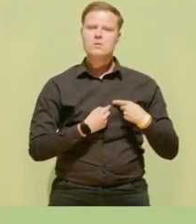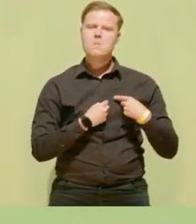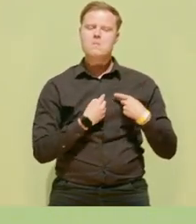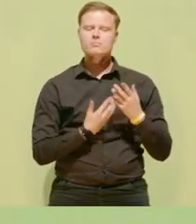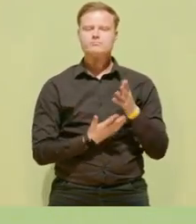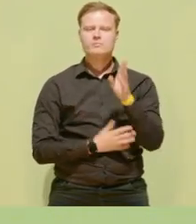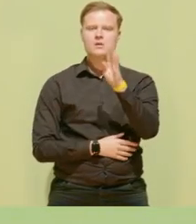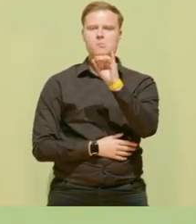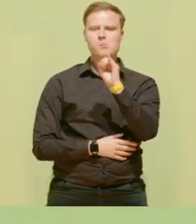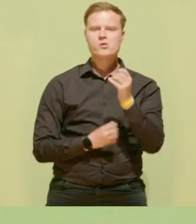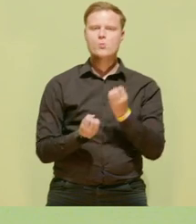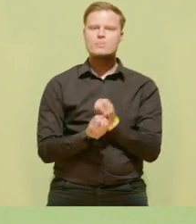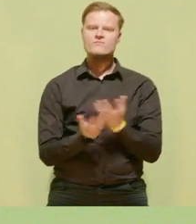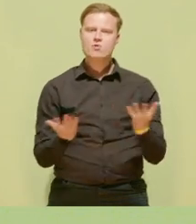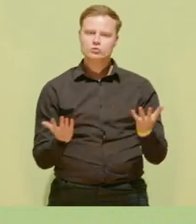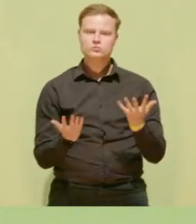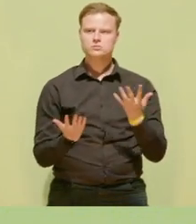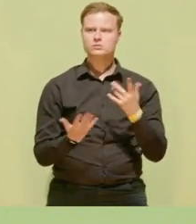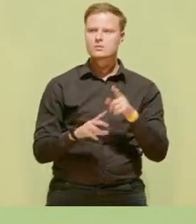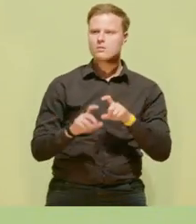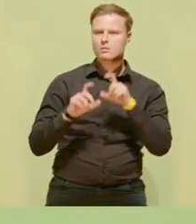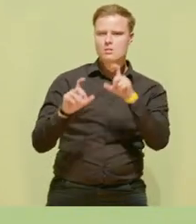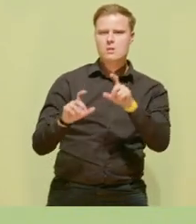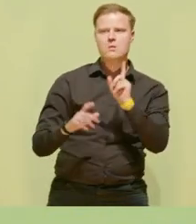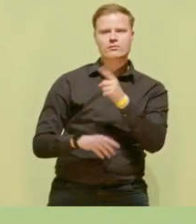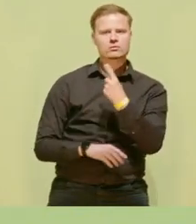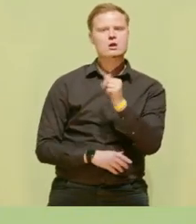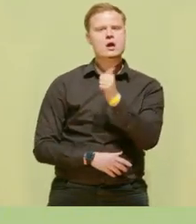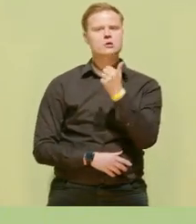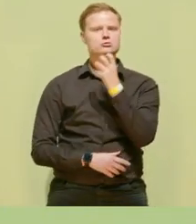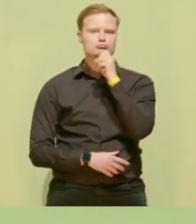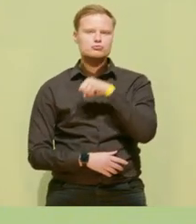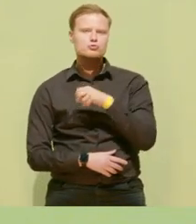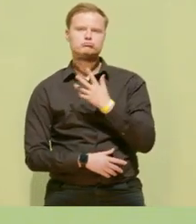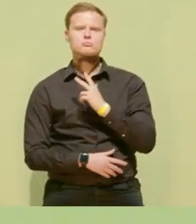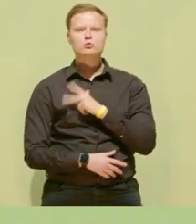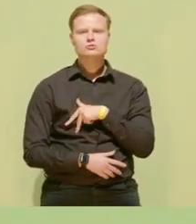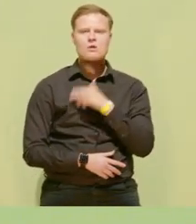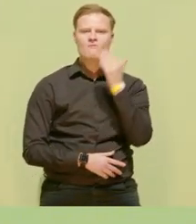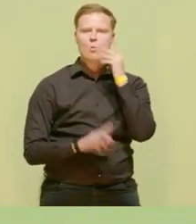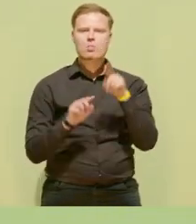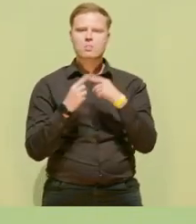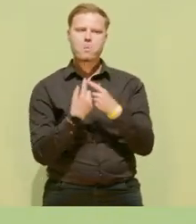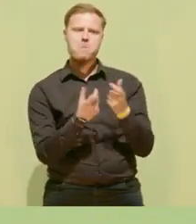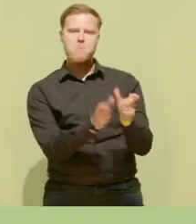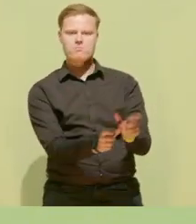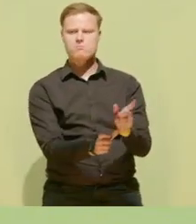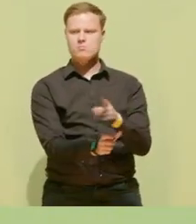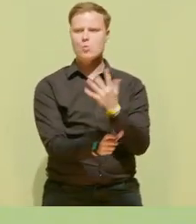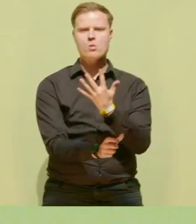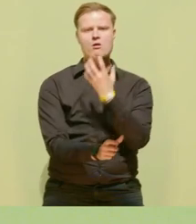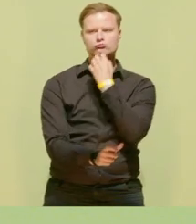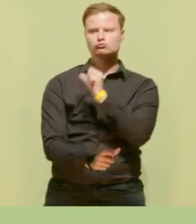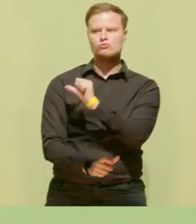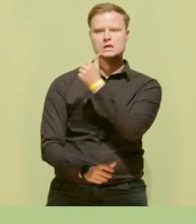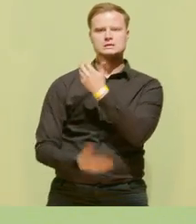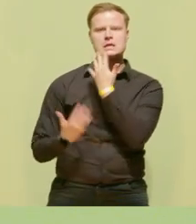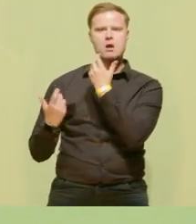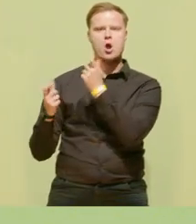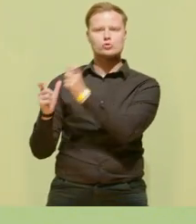damit sozialen Wohnraum verhindern kann. Es gibt diejenigen, die ihr Herz für das Soziale erst dann entdecken, wenn es darum geht, Klimaschutz zu verhindern.